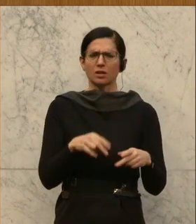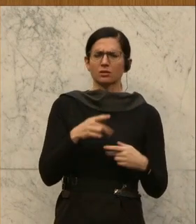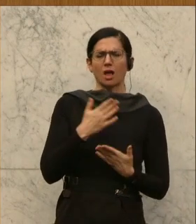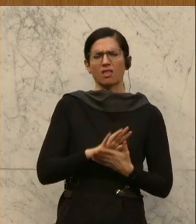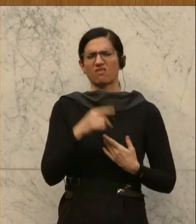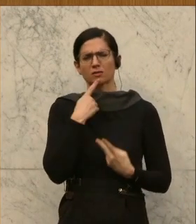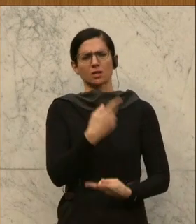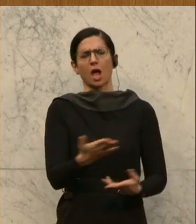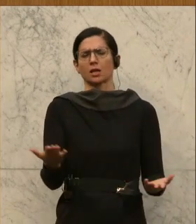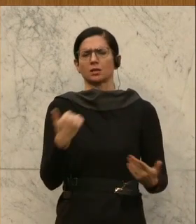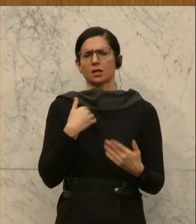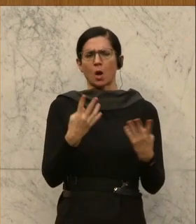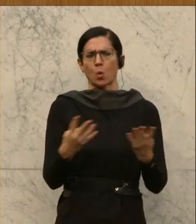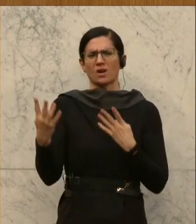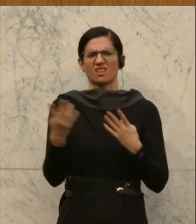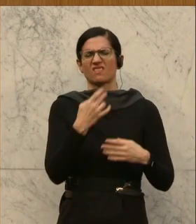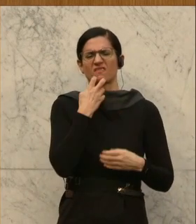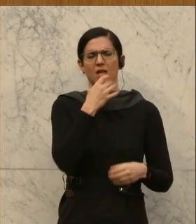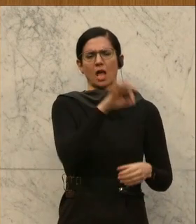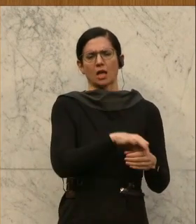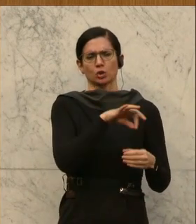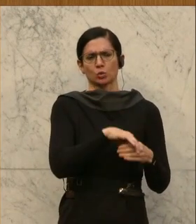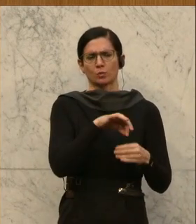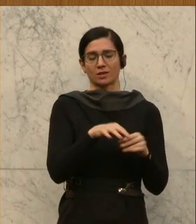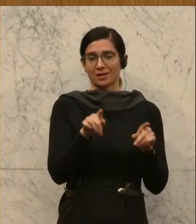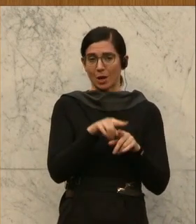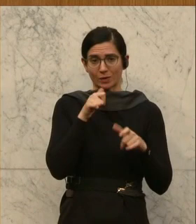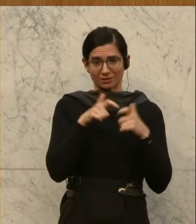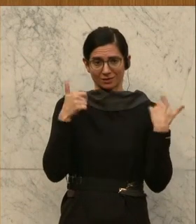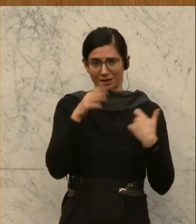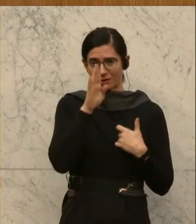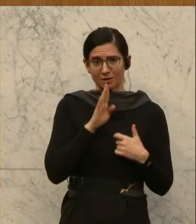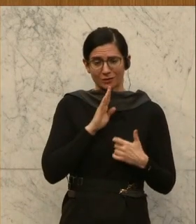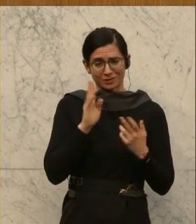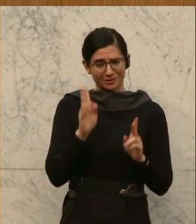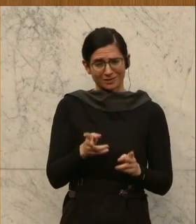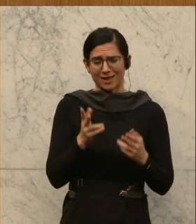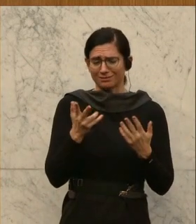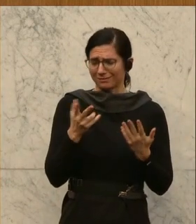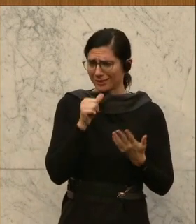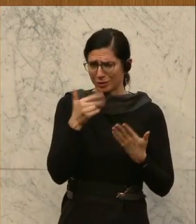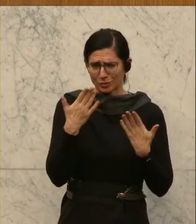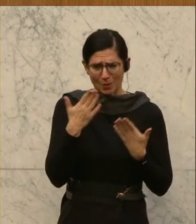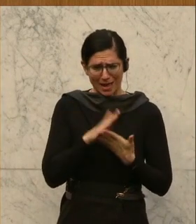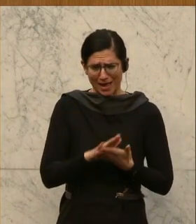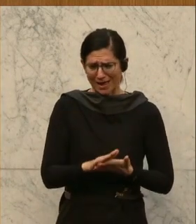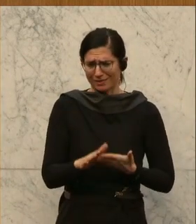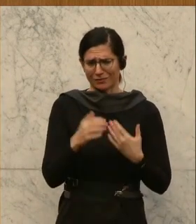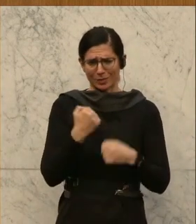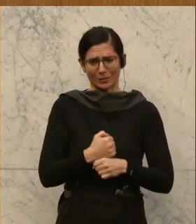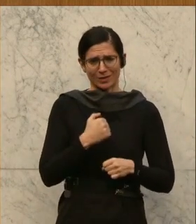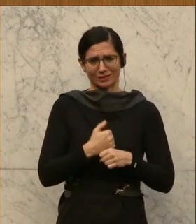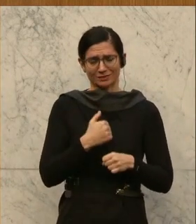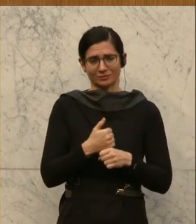dahin sagen, dass man ein wichtiges Orchester einsparen will. Auch kein Generaldirektor des ORF, das Weismann. Das ORF